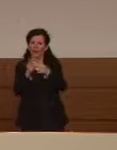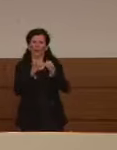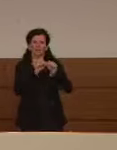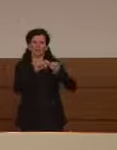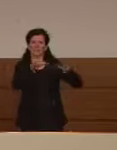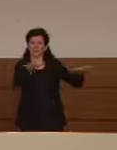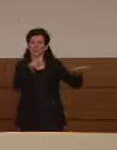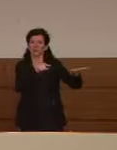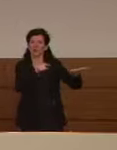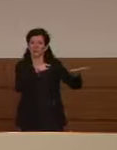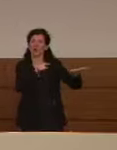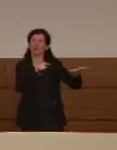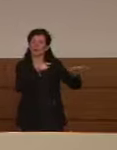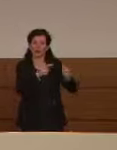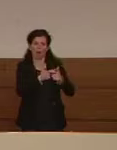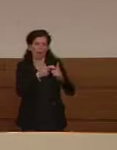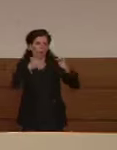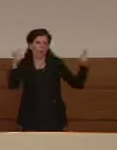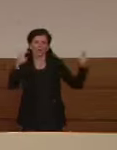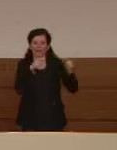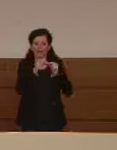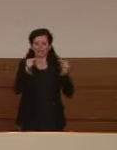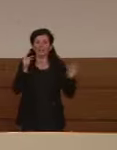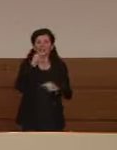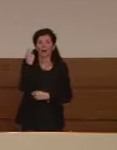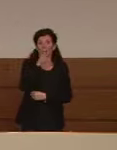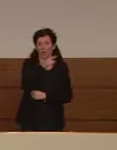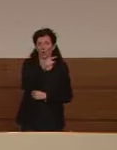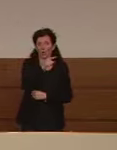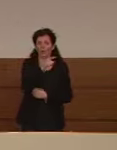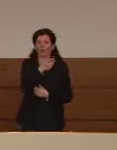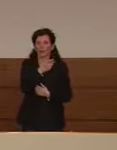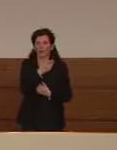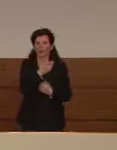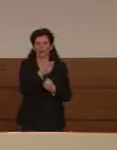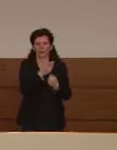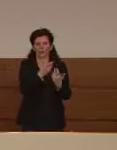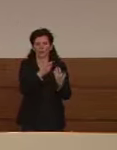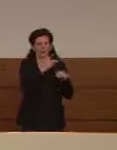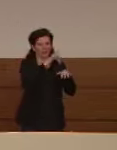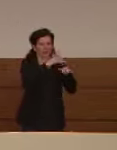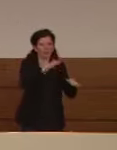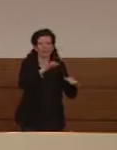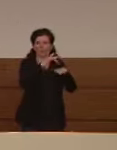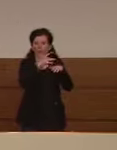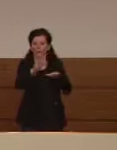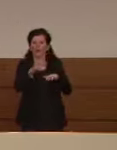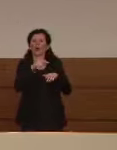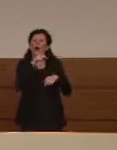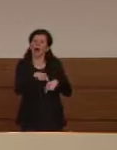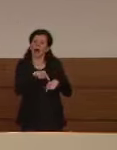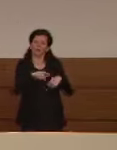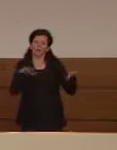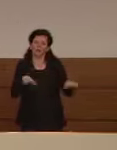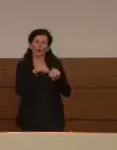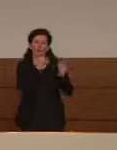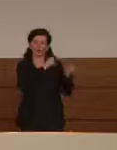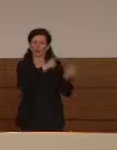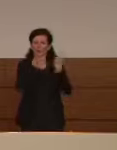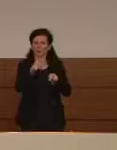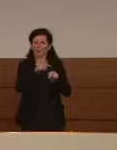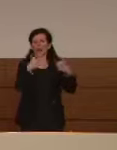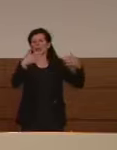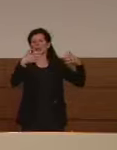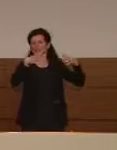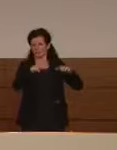ultimamente hanno molto aumentato i tamponi forse è venuta meno la pressione è diminuta un la pressione che avevano le strutture sanitarie riescono a